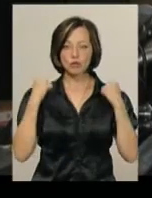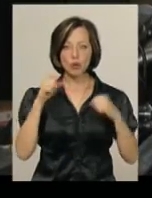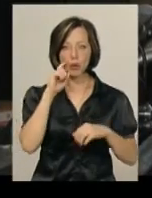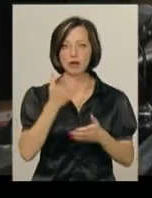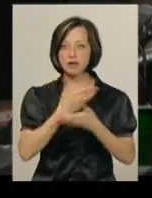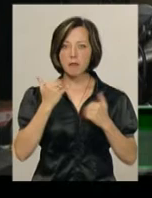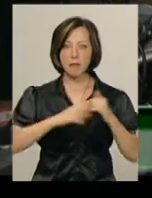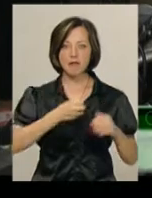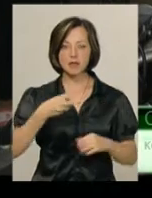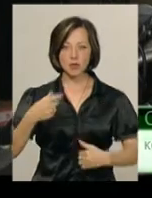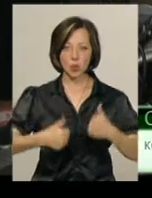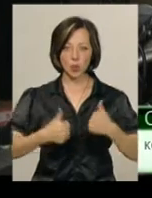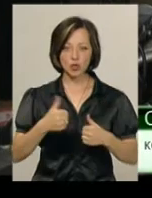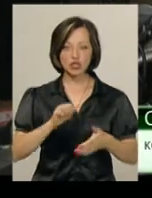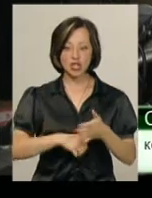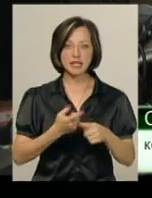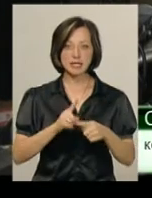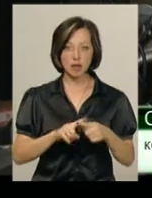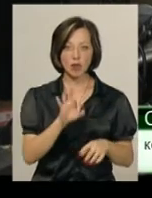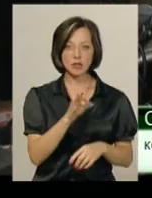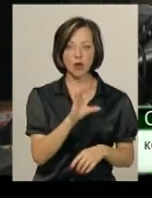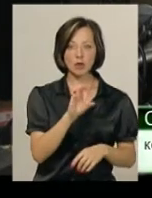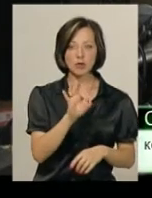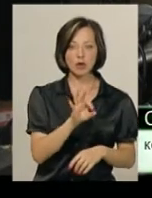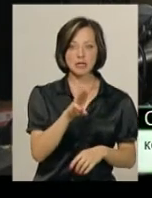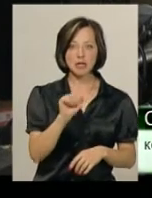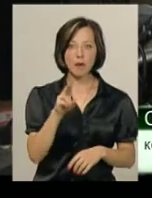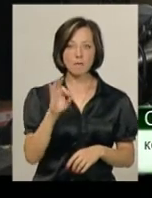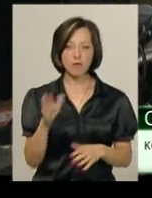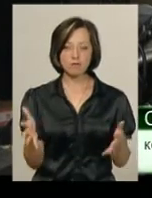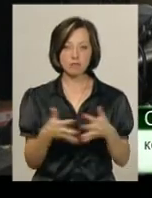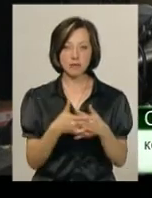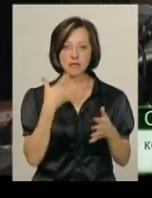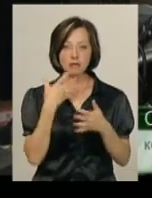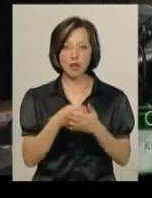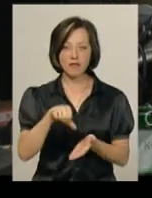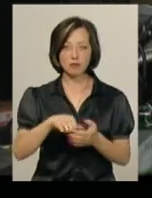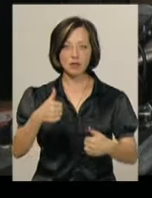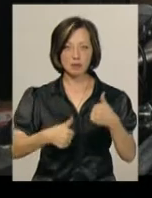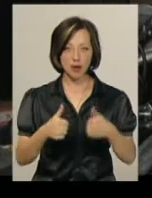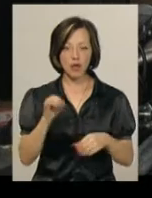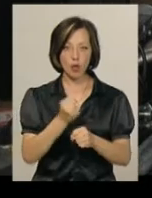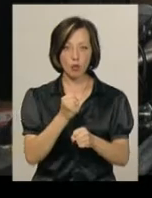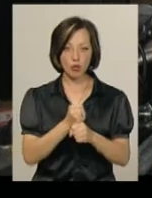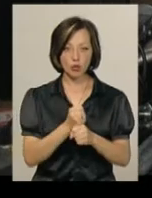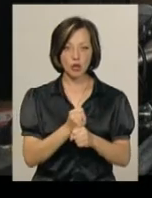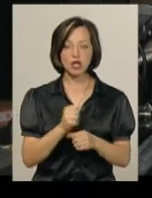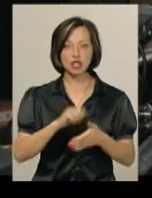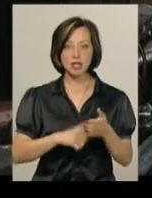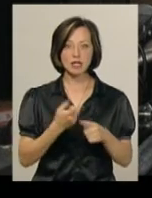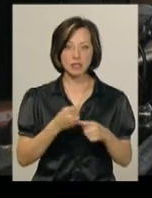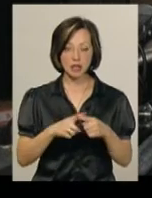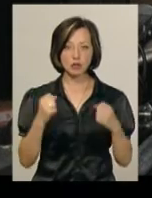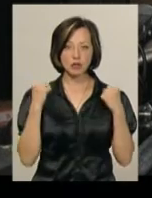немає професійних гонщиків. Через те і Олександр Остапов вимушений поєднувати свої виступи на змаганнях та роботу. Через те